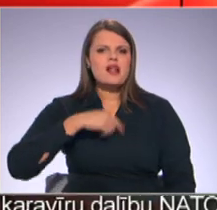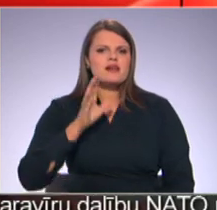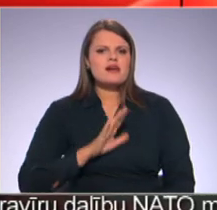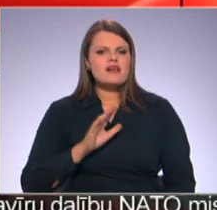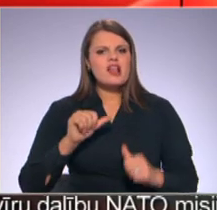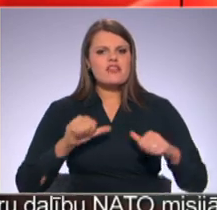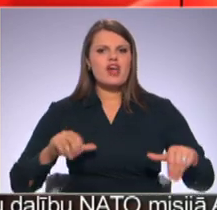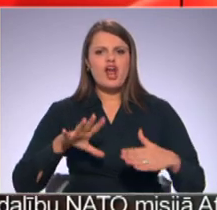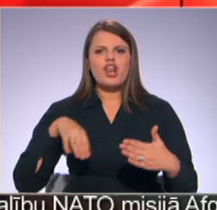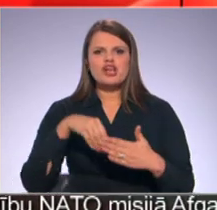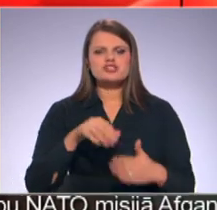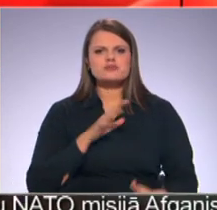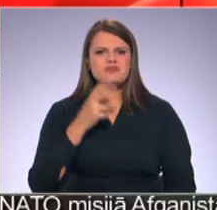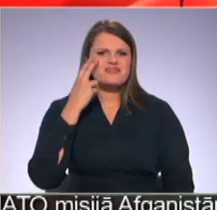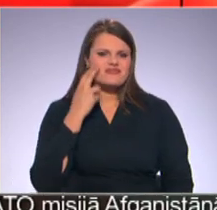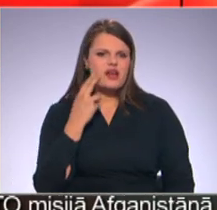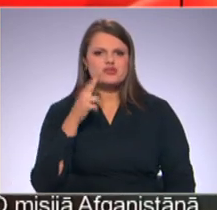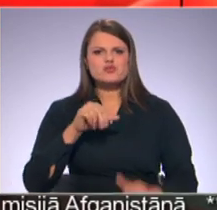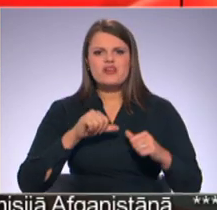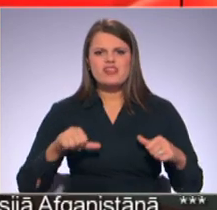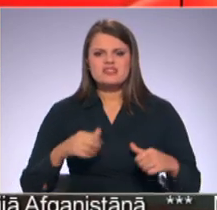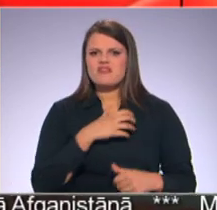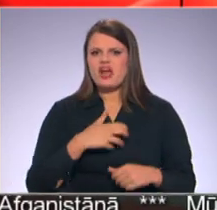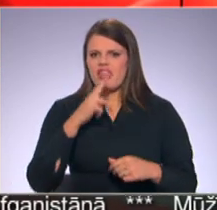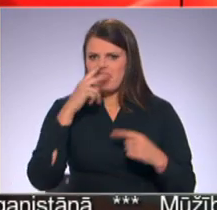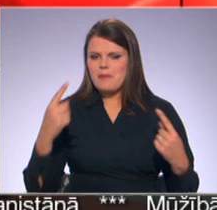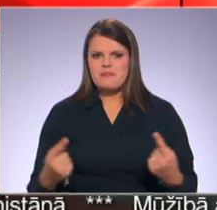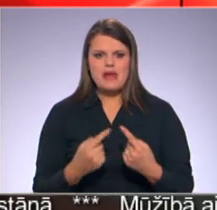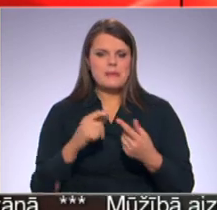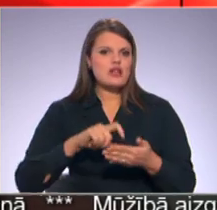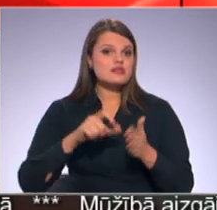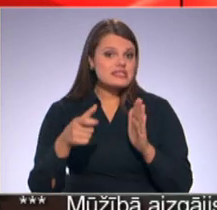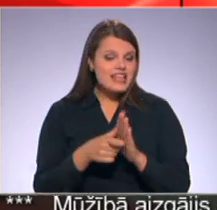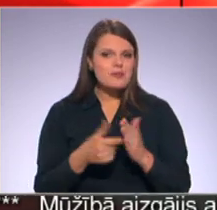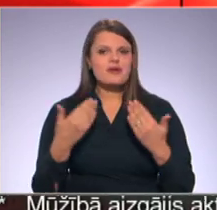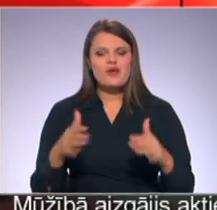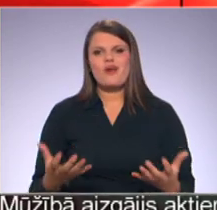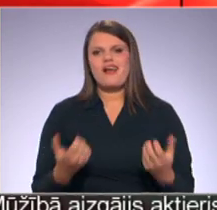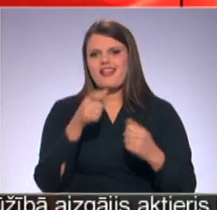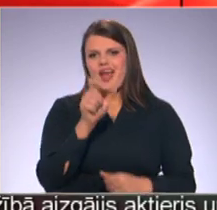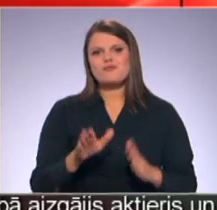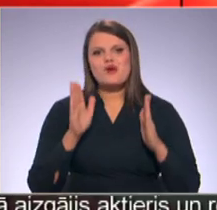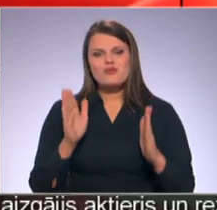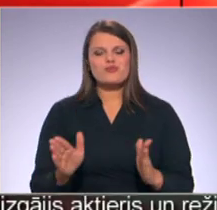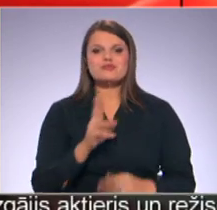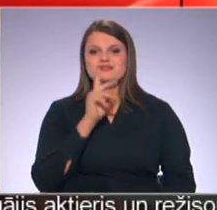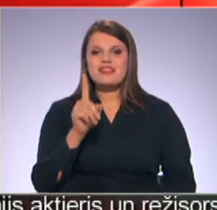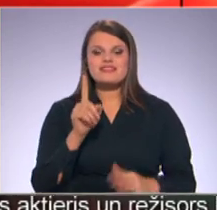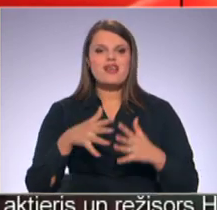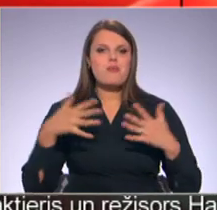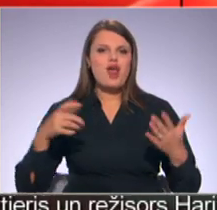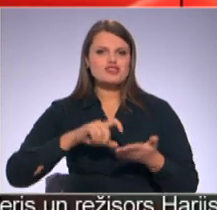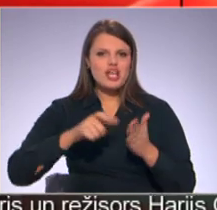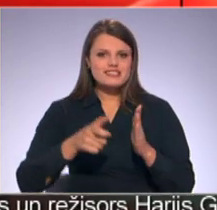dienas līdz šim atradās novecojušās un dienas vaidzībām nepiemērotās telpās. Nuglābējiem būs pieejams ne tikai daudz